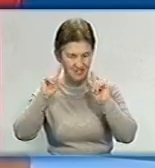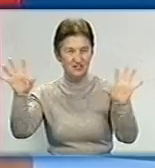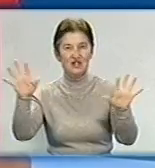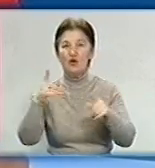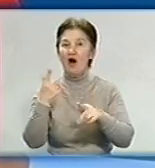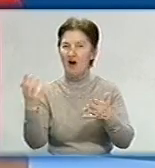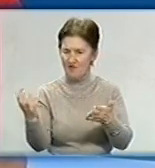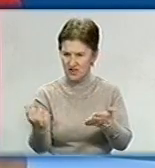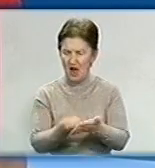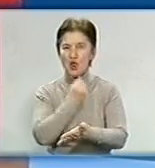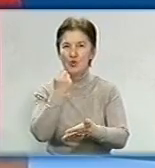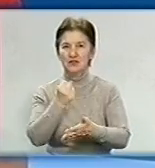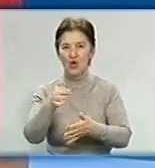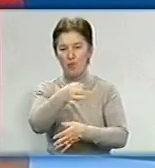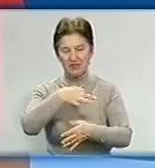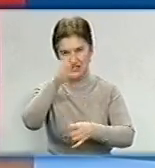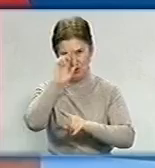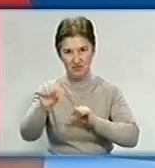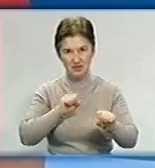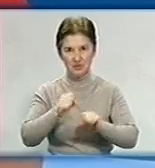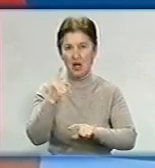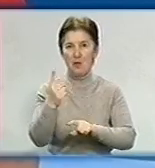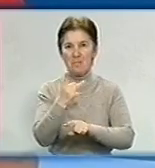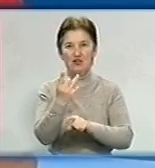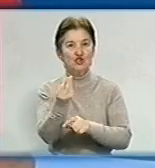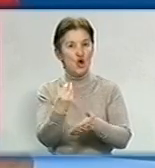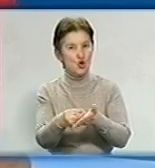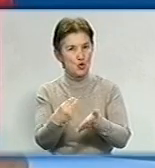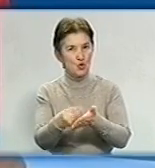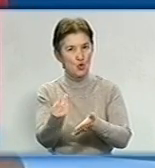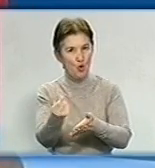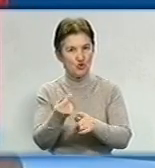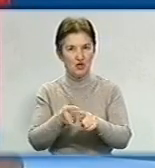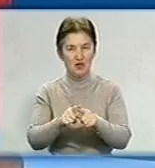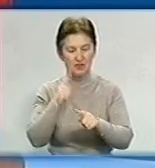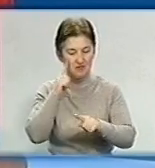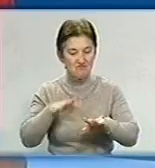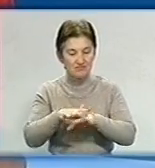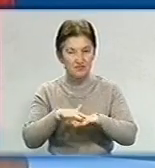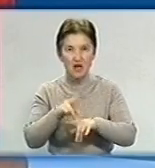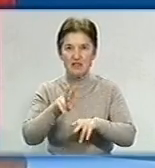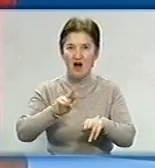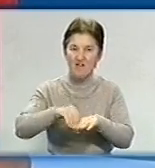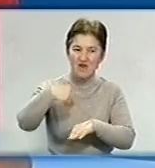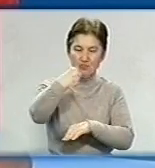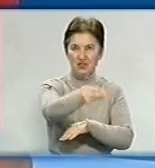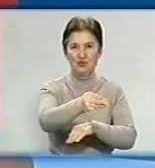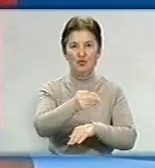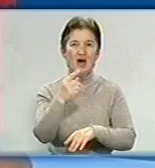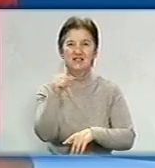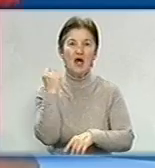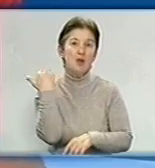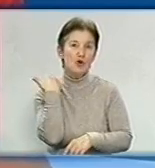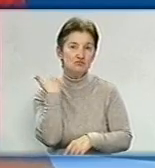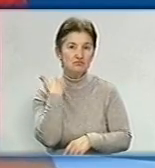Вдалося обласній державній адміністрації отримати перші кошти, які розраховані на виплату заборгованості Олександрійським шахтарям.